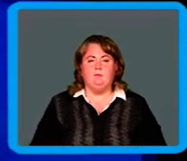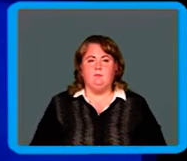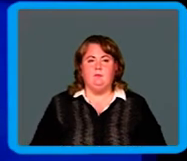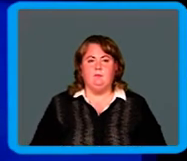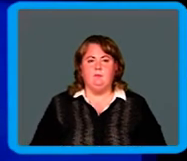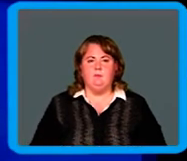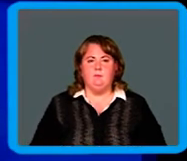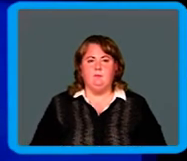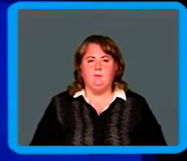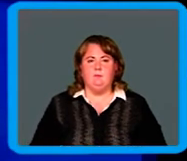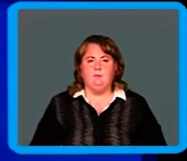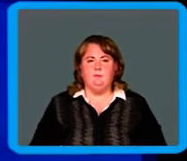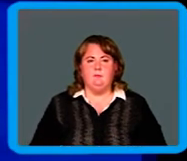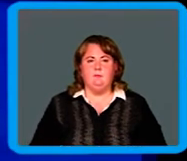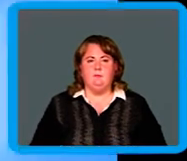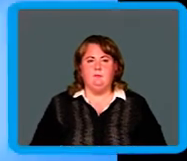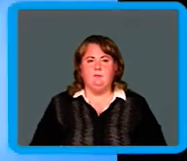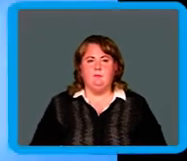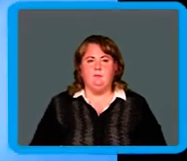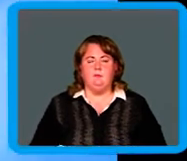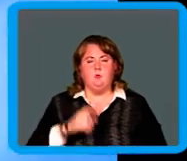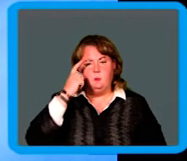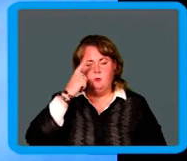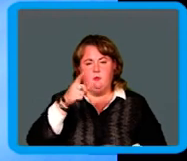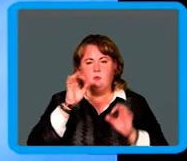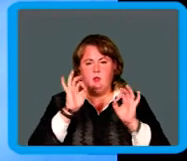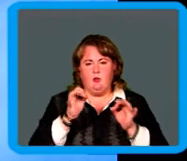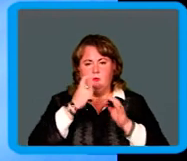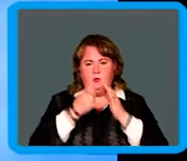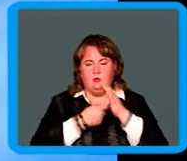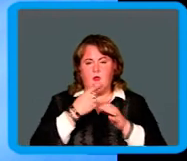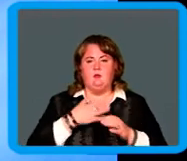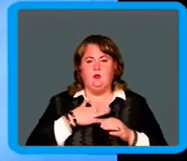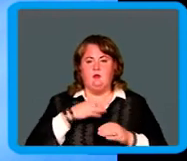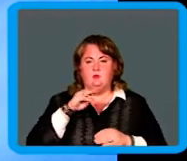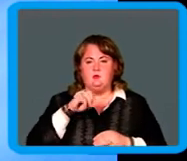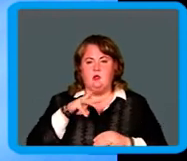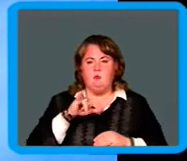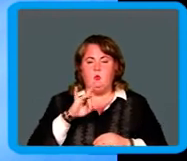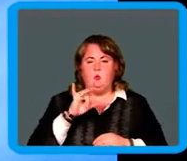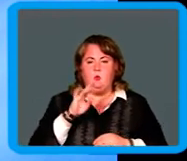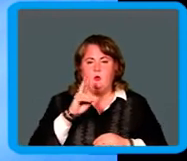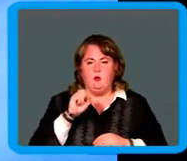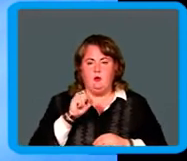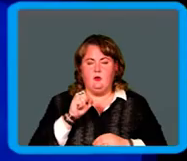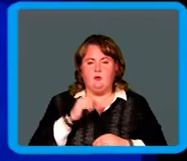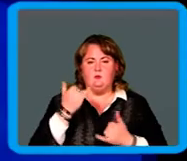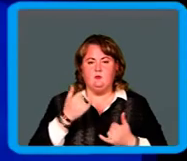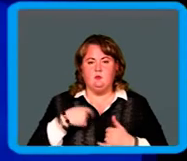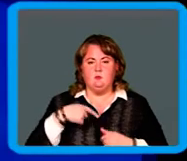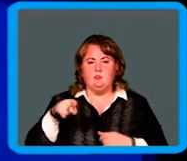Итак, надеюсь, вы правильно отгадали нашу тему урока. Сегодня мы с вами